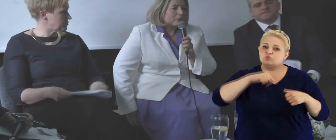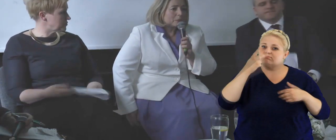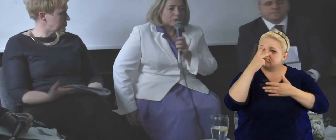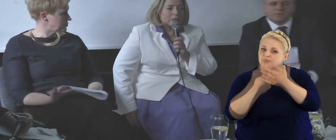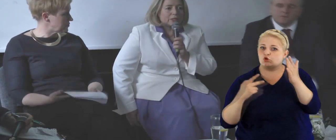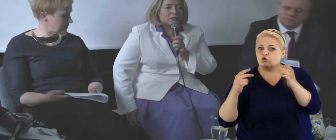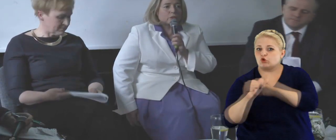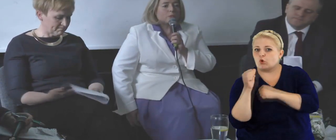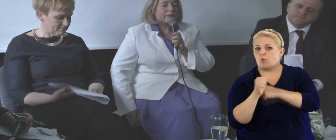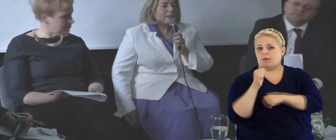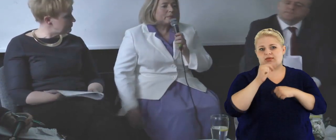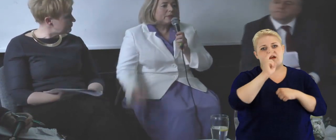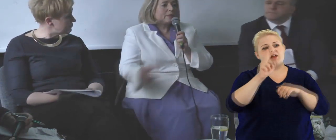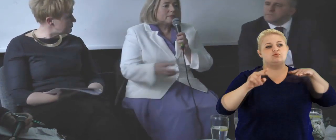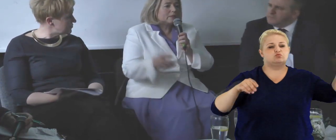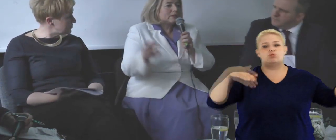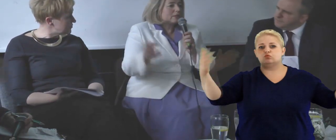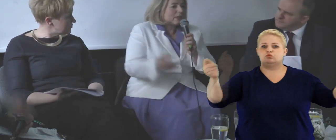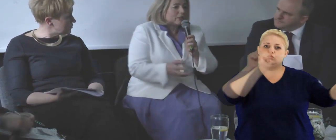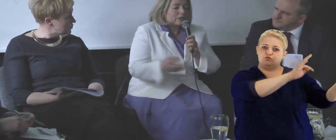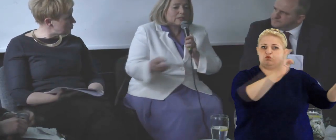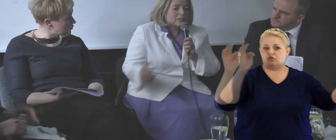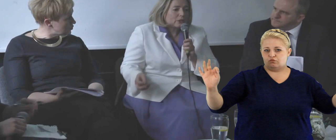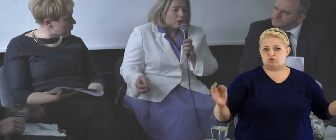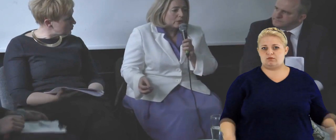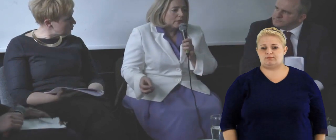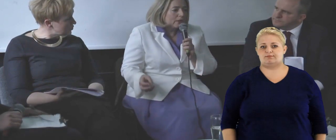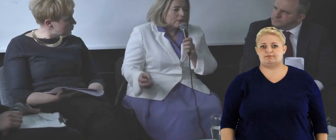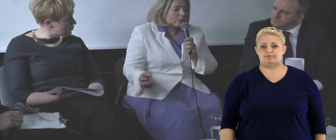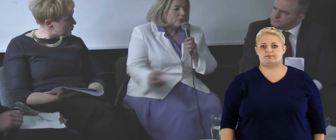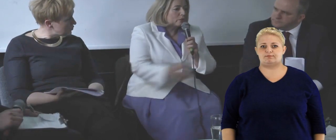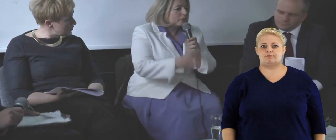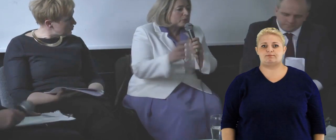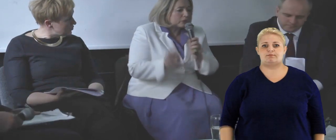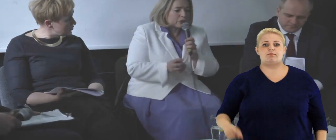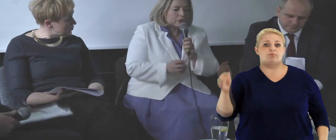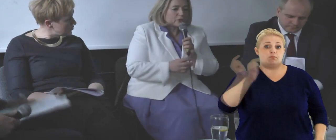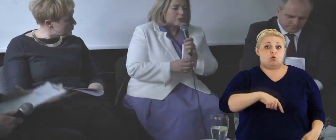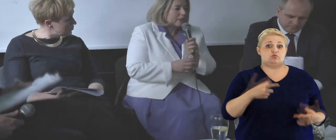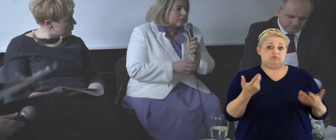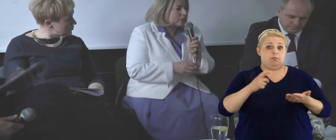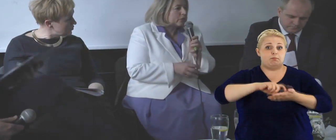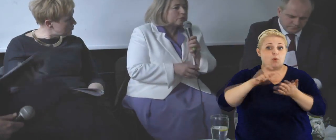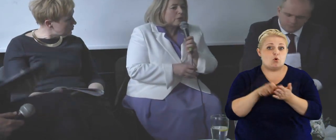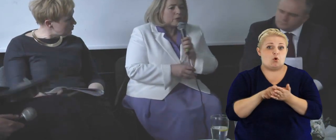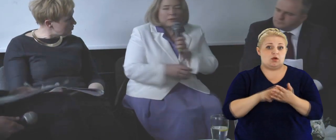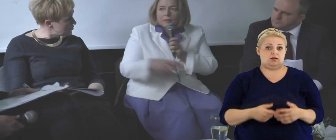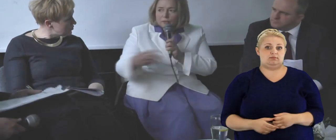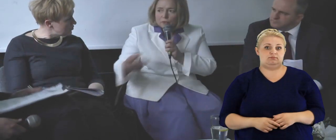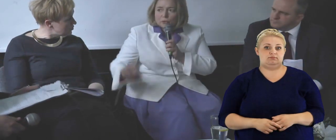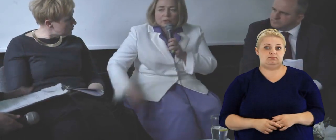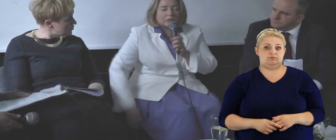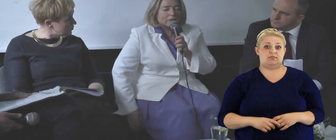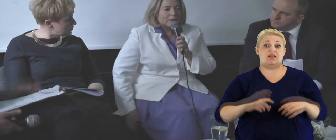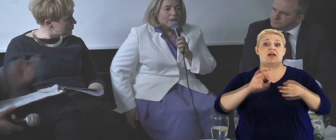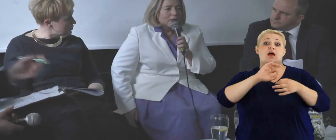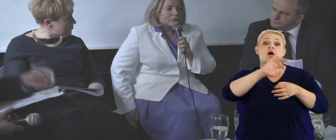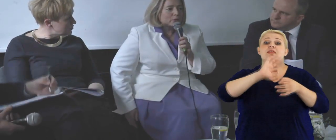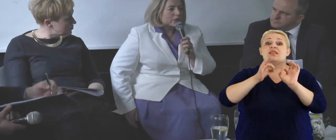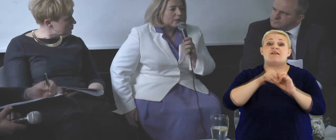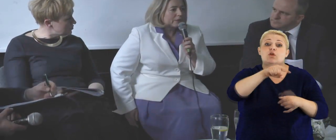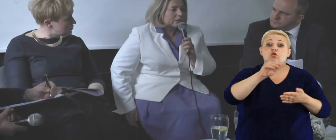żeby zapoznać się z dokumentami jednej ze, każdej ze stron, to może się to odbywać tylko w pokojach, w których,